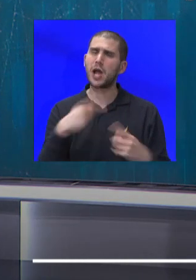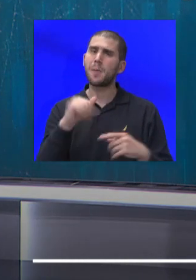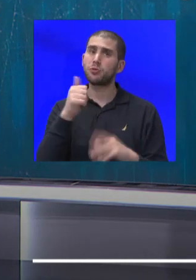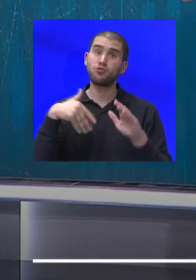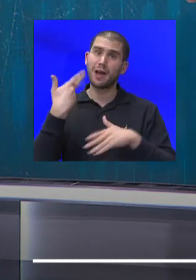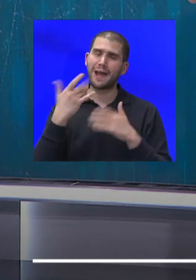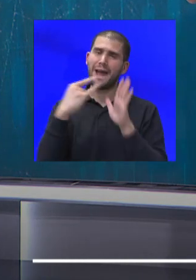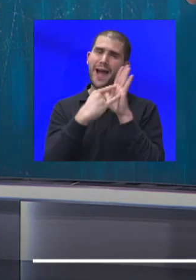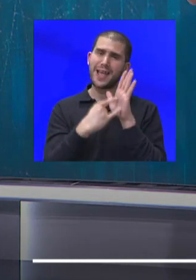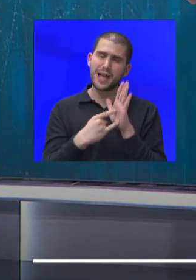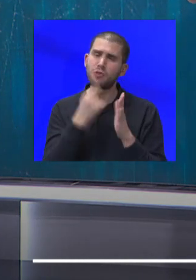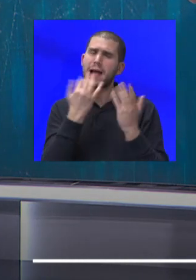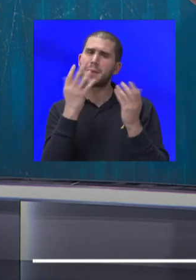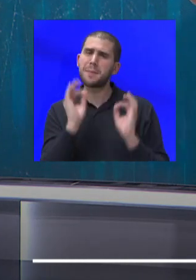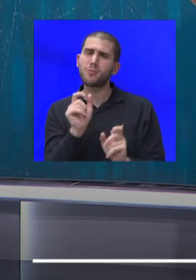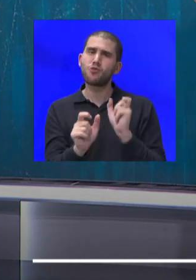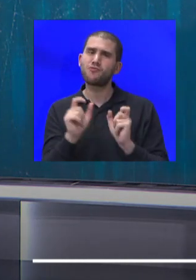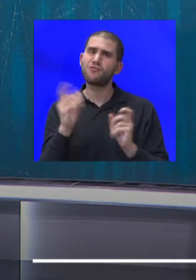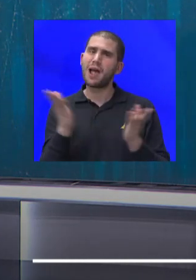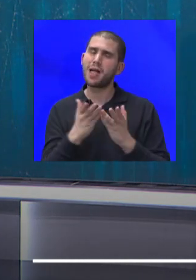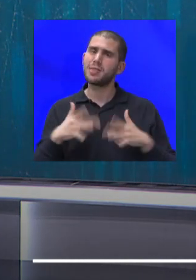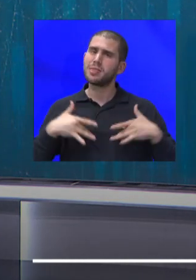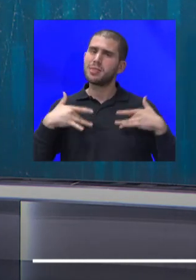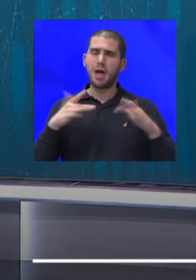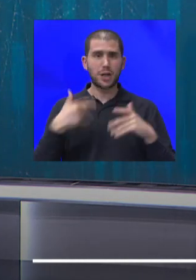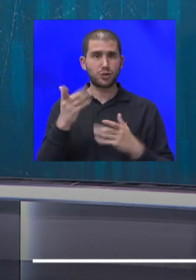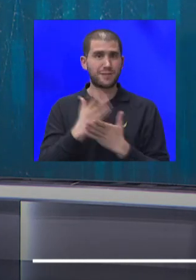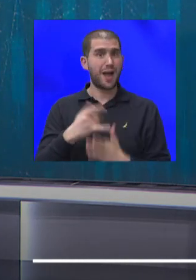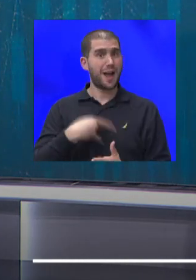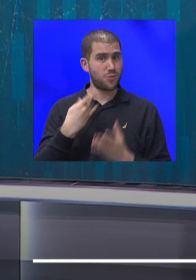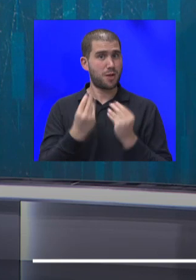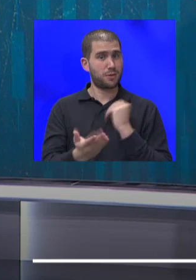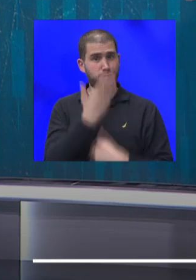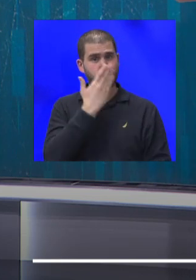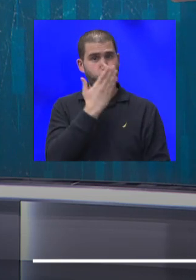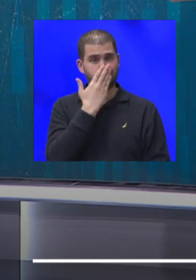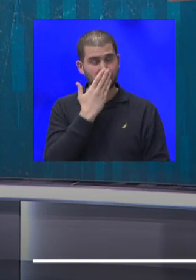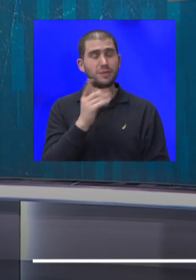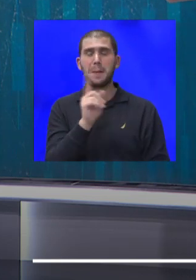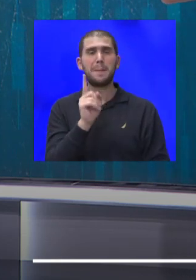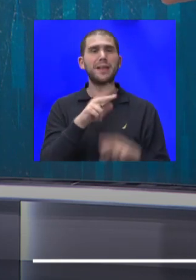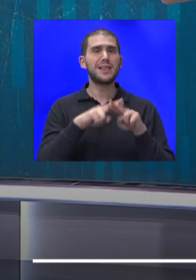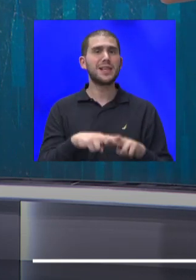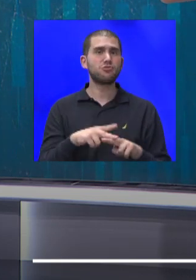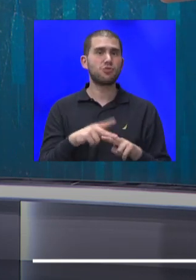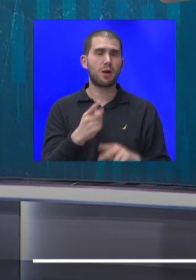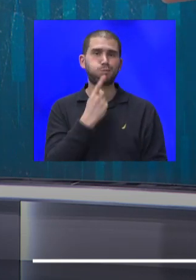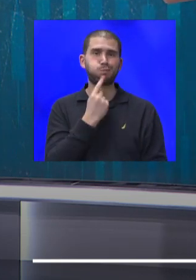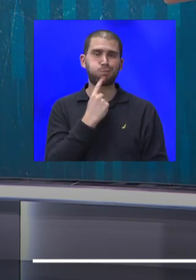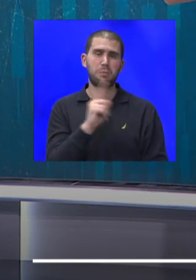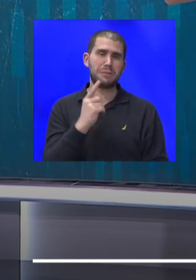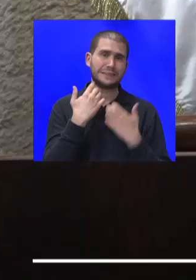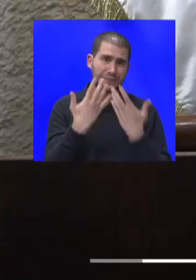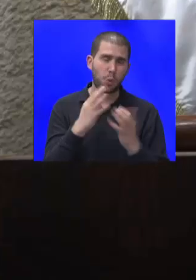כמה תושבי עלת נילבים, אחרי שהם חוו כבר לא מעט אכזבות? ומי נשארו לא מרוצים מכל הסיפור הזה? הפרטים בכתבה.